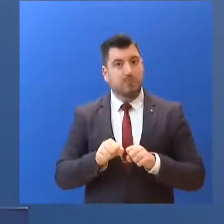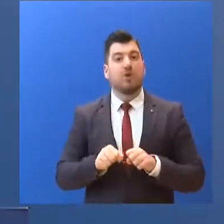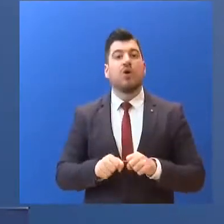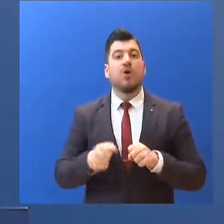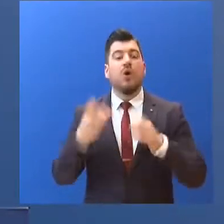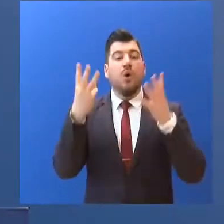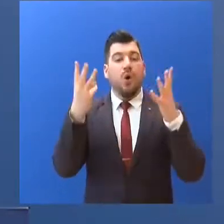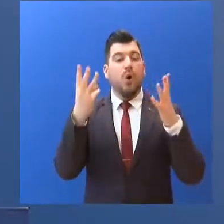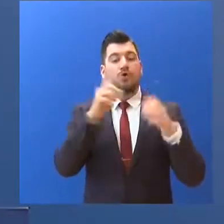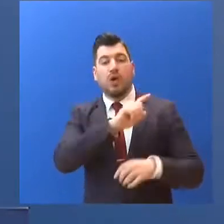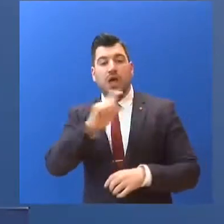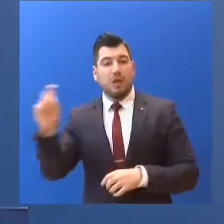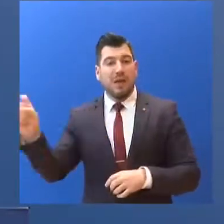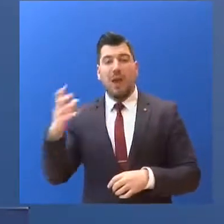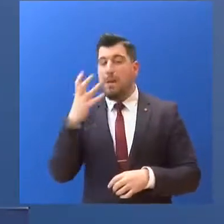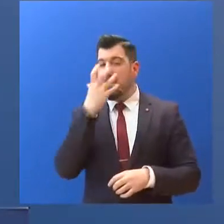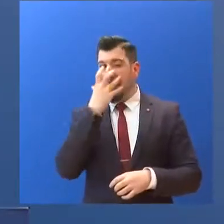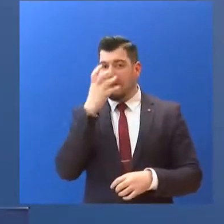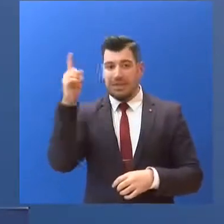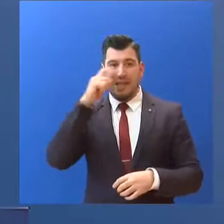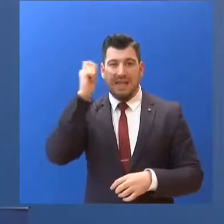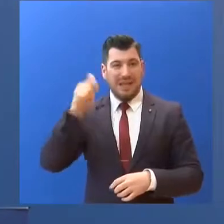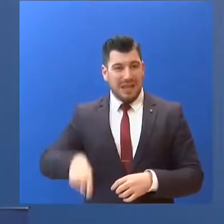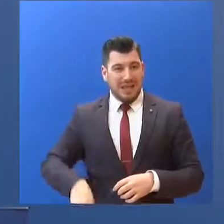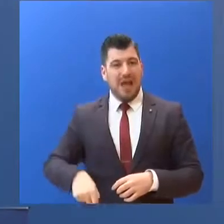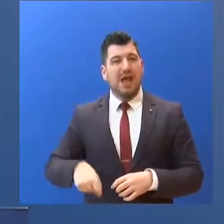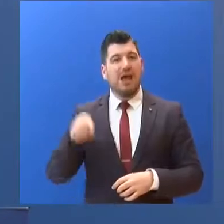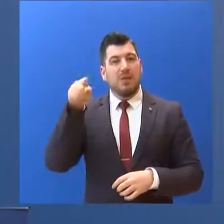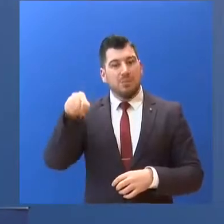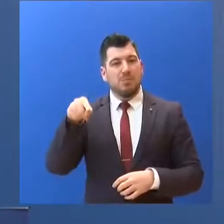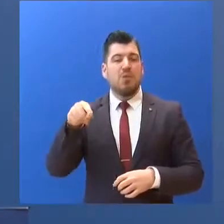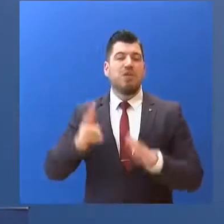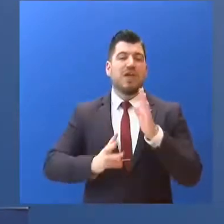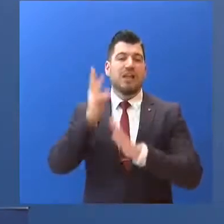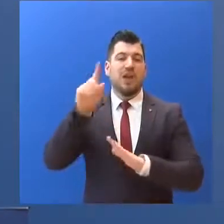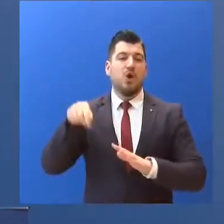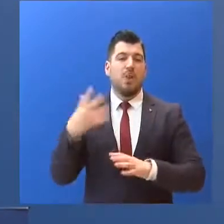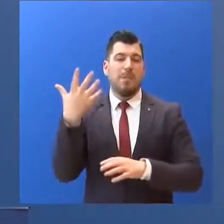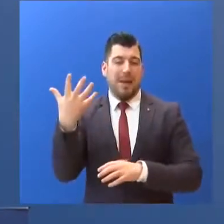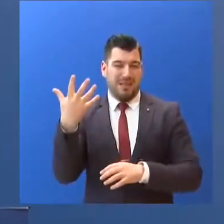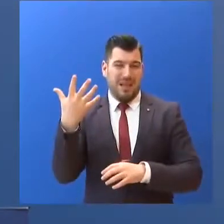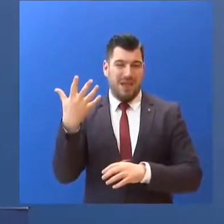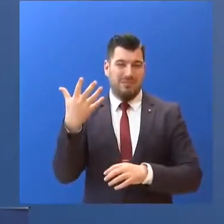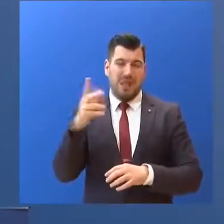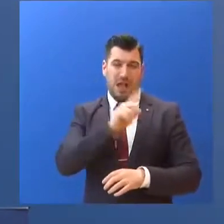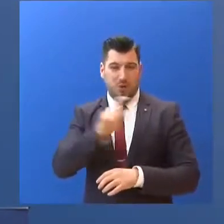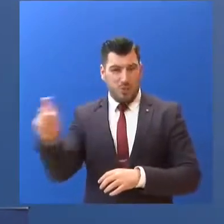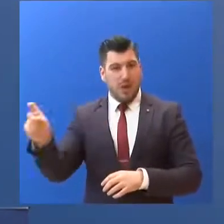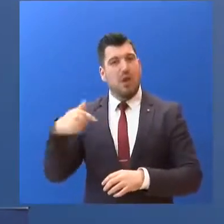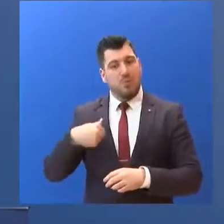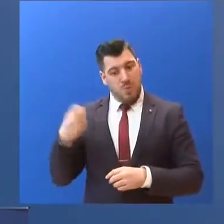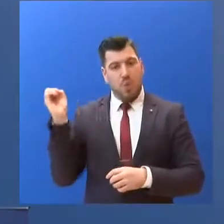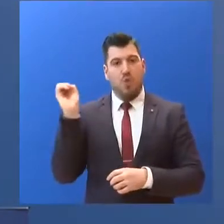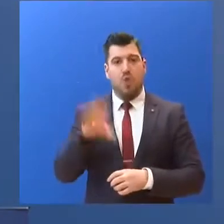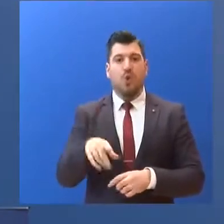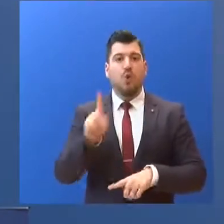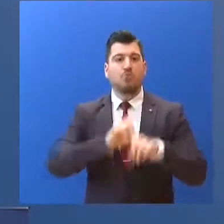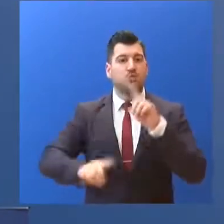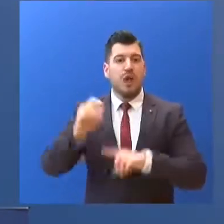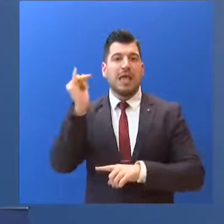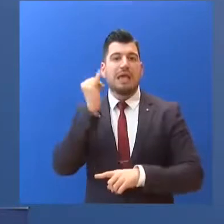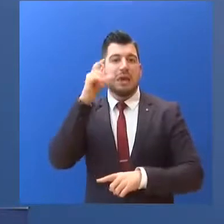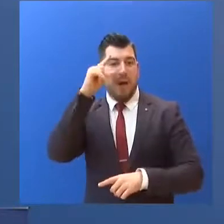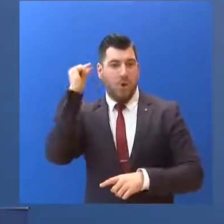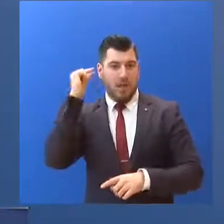προστατευτικές μάσκες από την Κίνα... μέρος των 13,5 εκατομμύριων της δωρεάς του Ιδρύματος Ωνάση. Είχαν προηγηθεί...